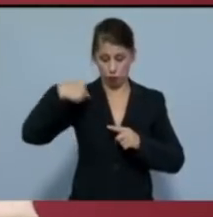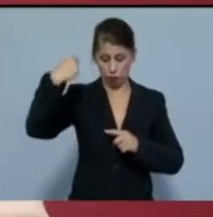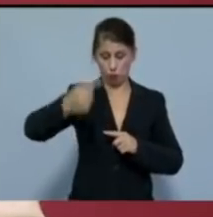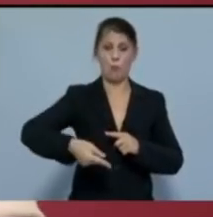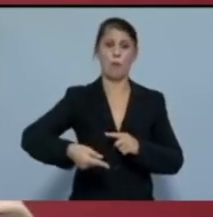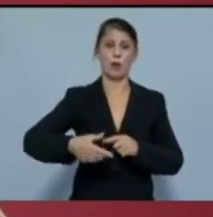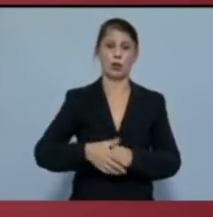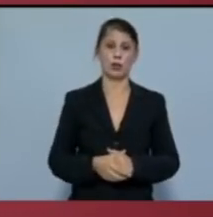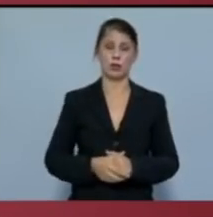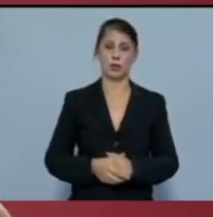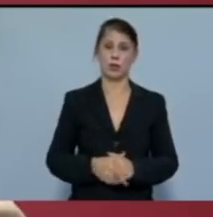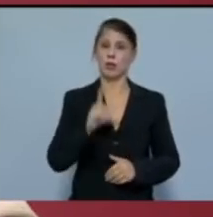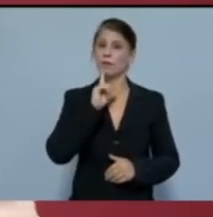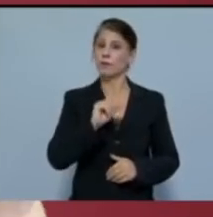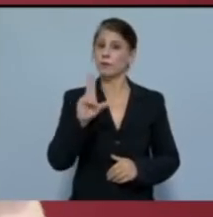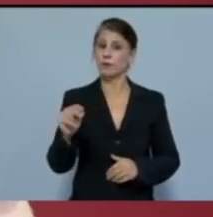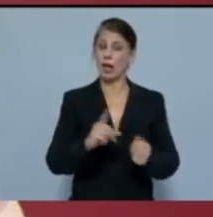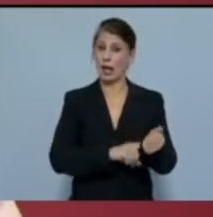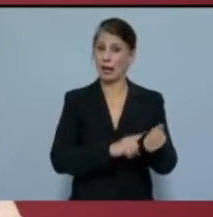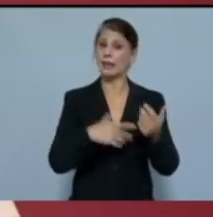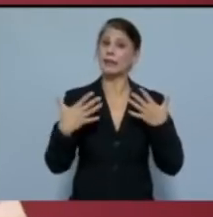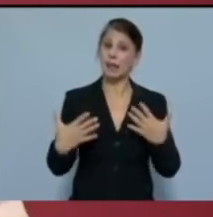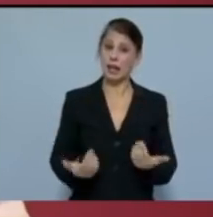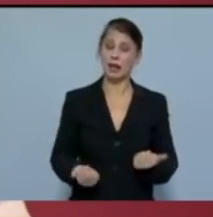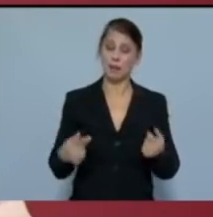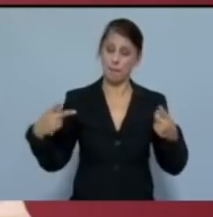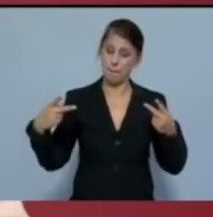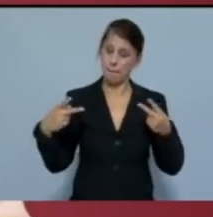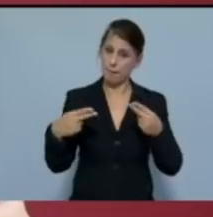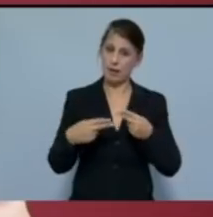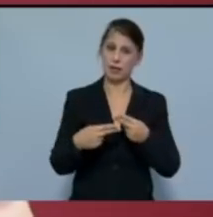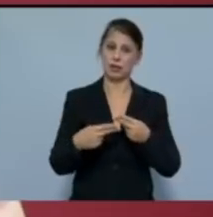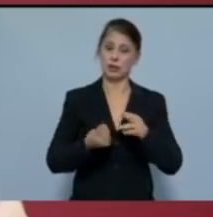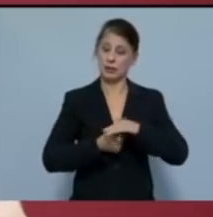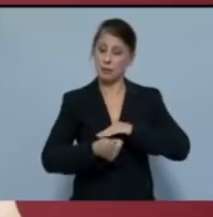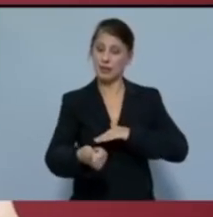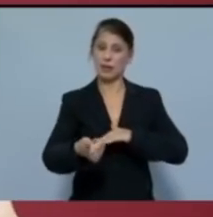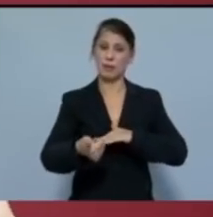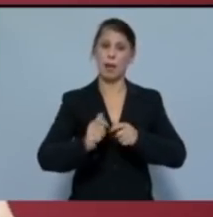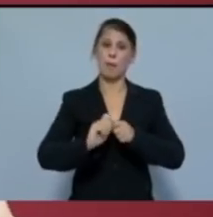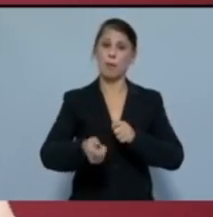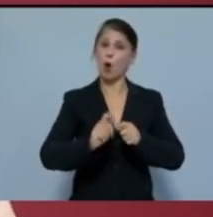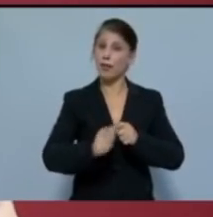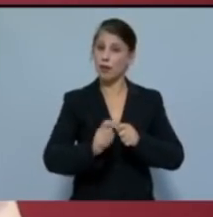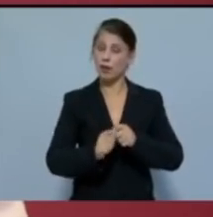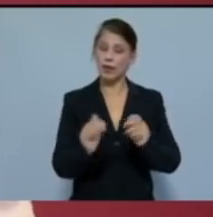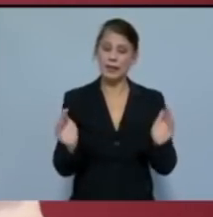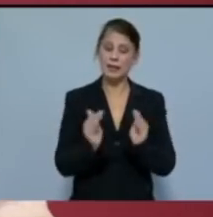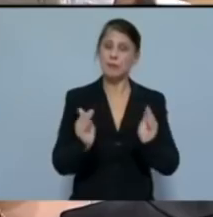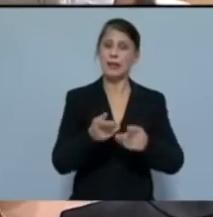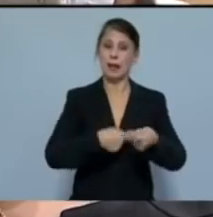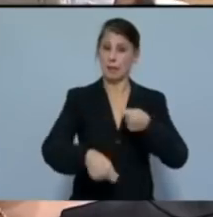ενώ τον ίδιο χαρακτήρα έχουν και οι περικοπές στην επιστρεπτέα προκαταβολή για τις μικρές